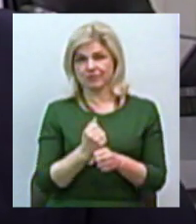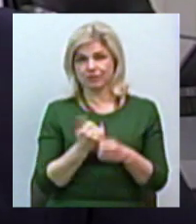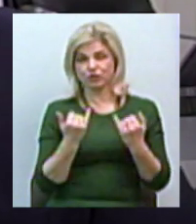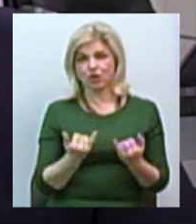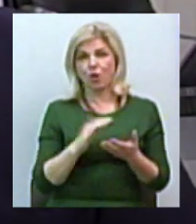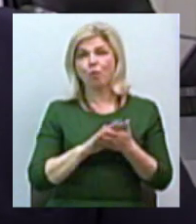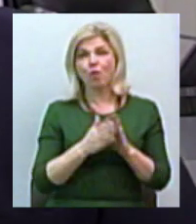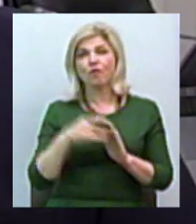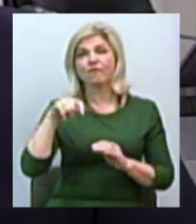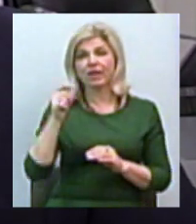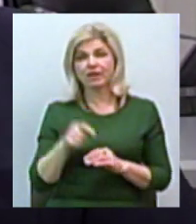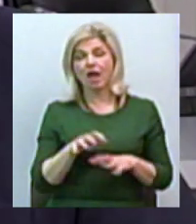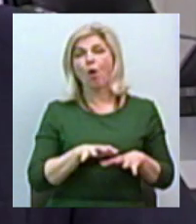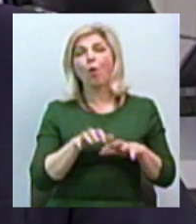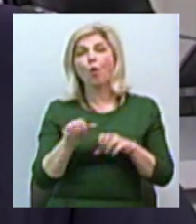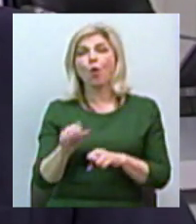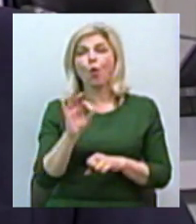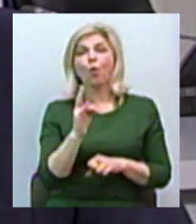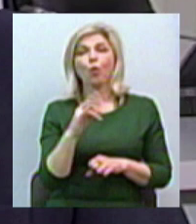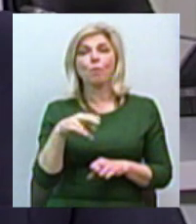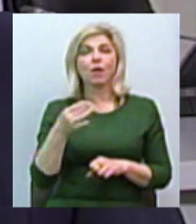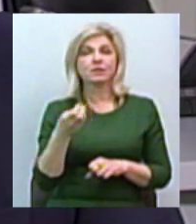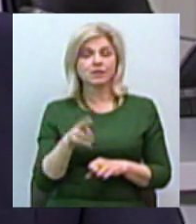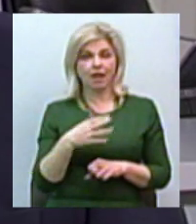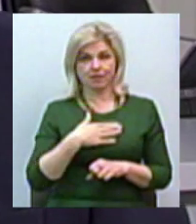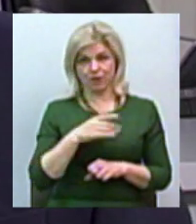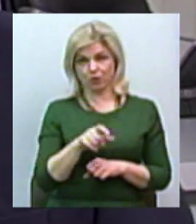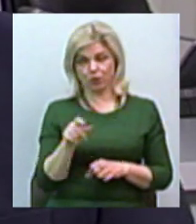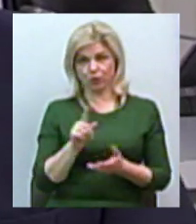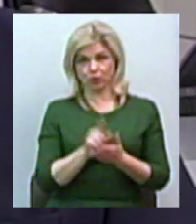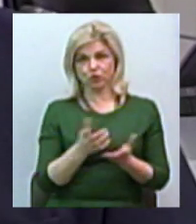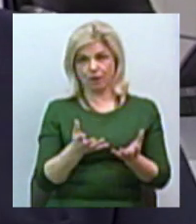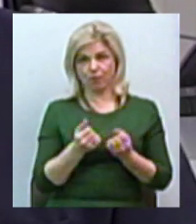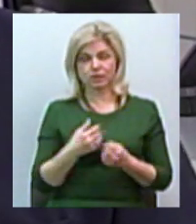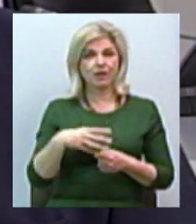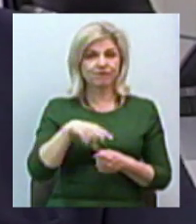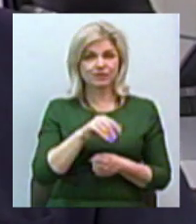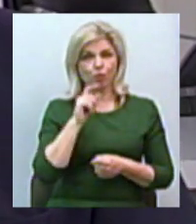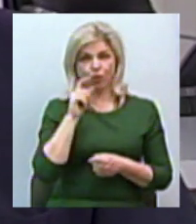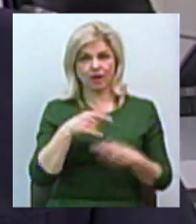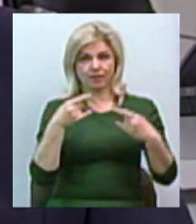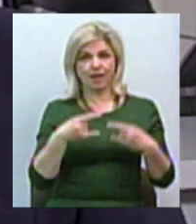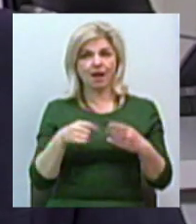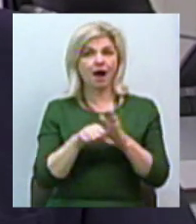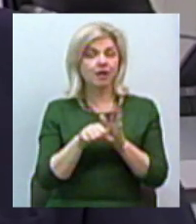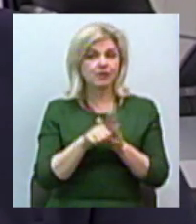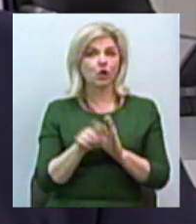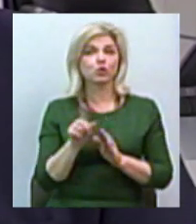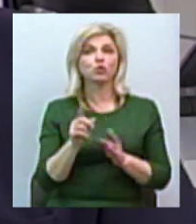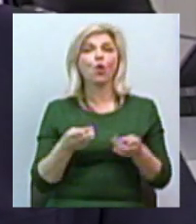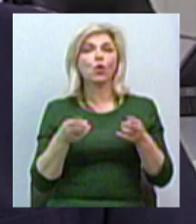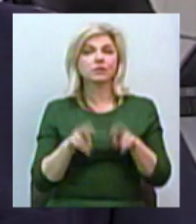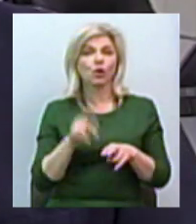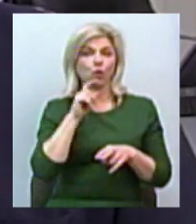війни, в умовах окупації, наші громадяни мають отримувати сигнал всіх українських телеканалів, для того, щоб залишатися